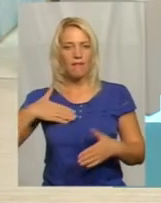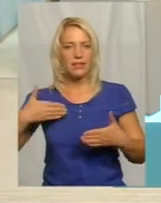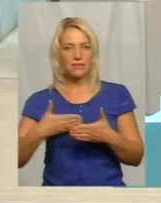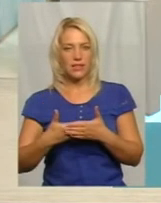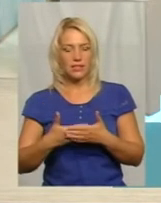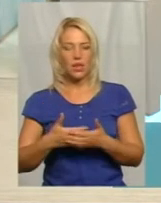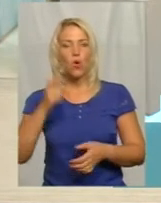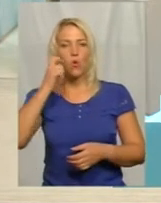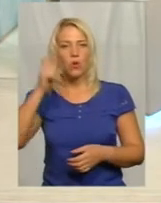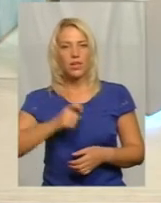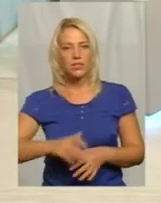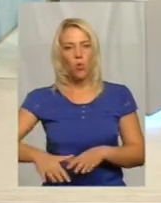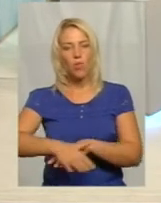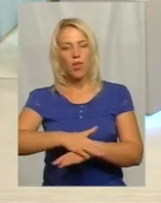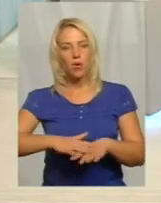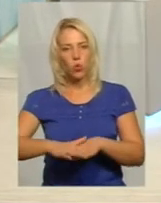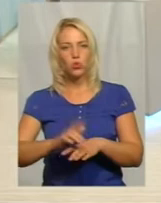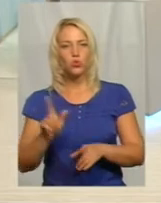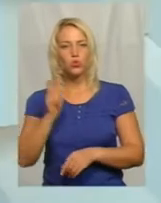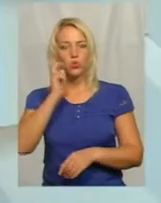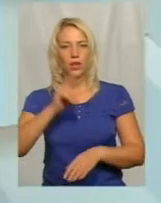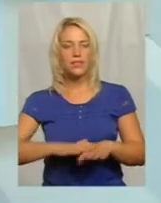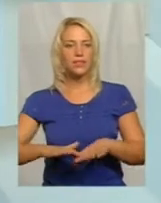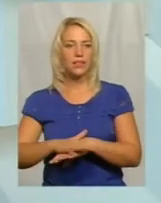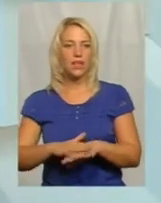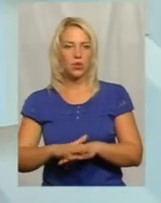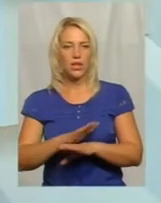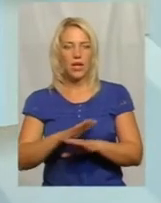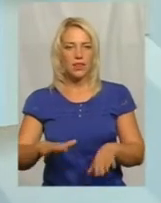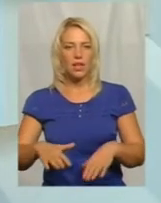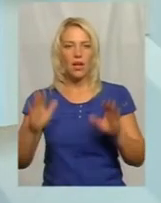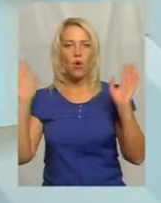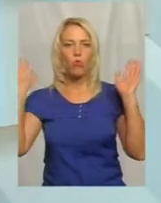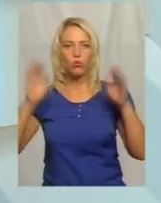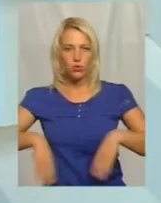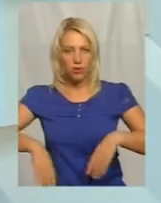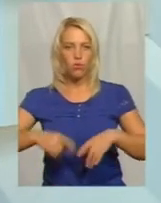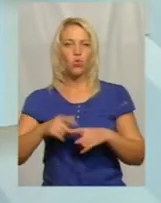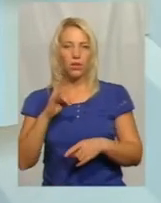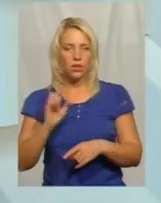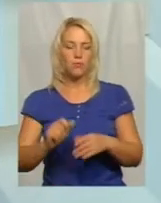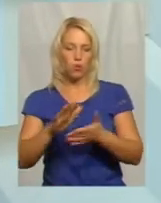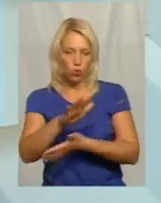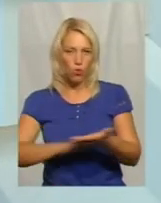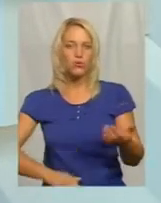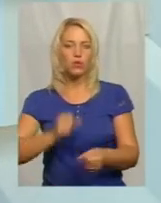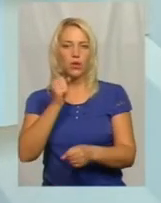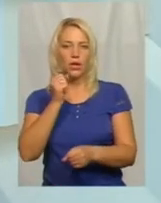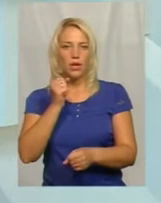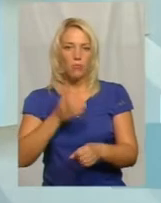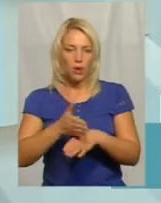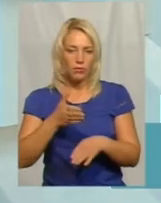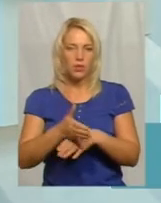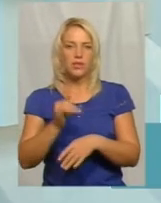українського народу, тому що український народ не опустив руки, продовжує помагати, продовжує